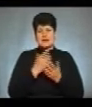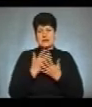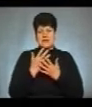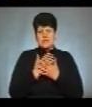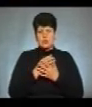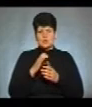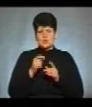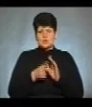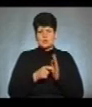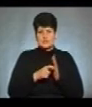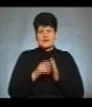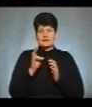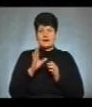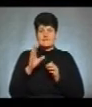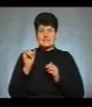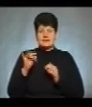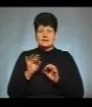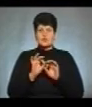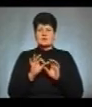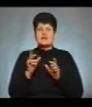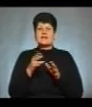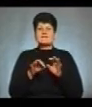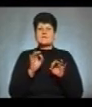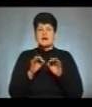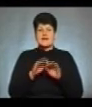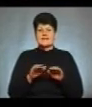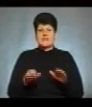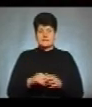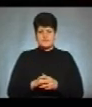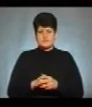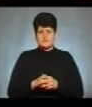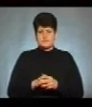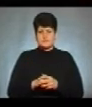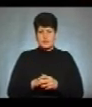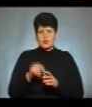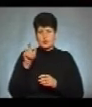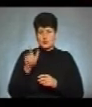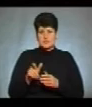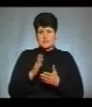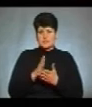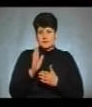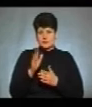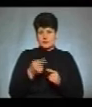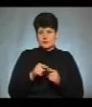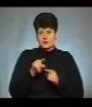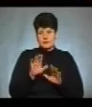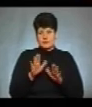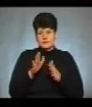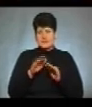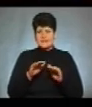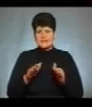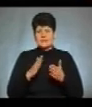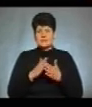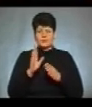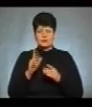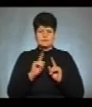Василевська. Розповіла, за якими критеріями відбирає дітей. Людина має бути, в даному випадку, діти, мають